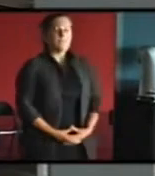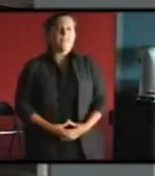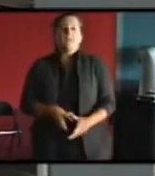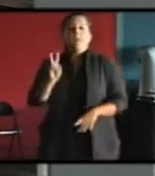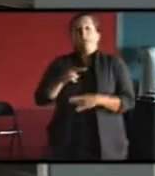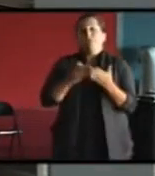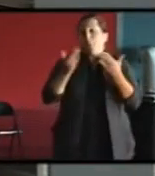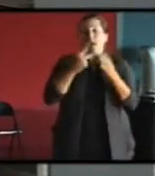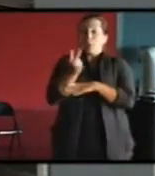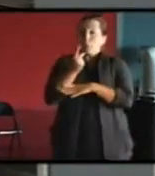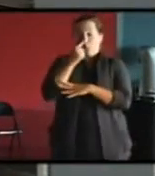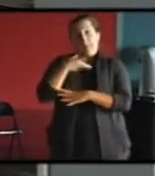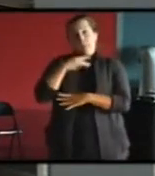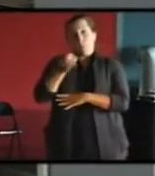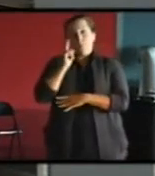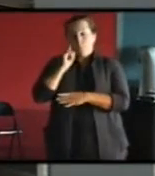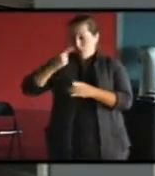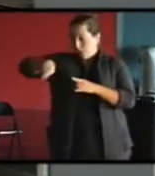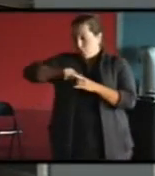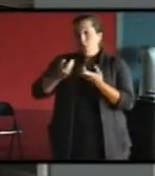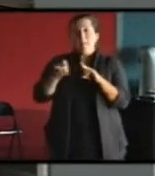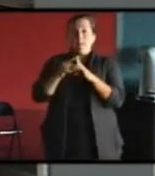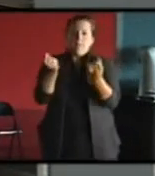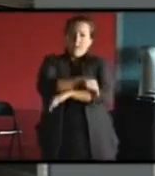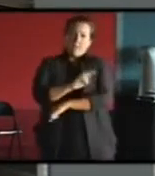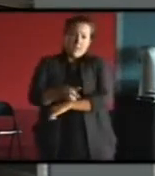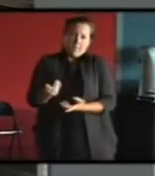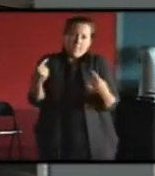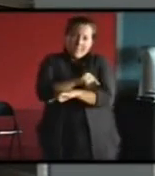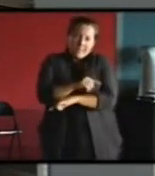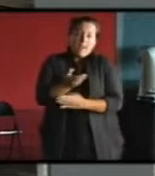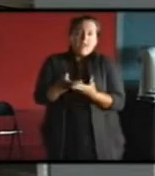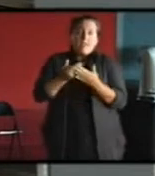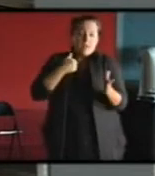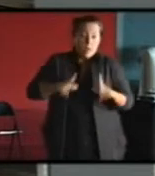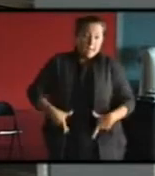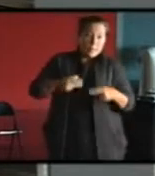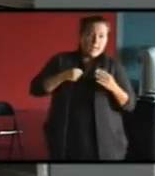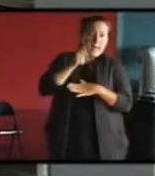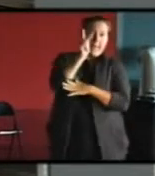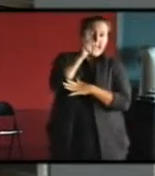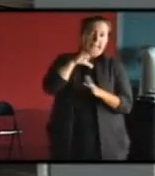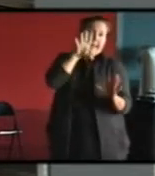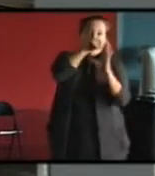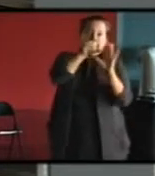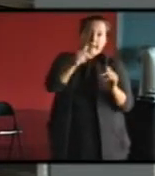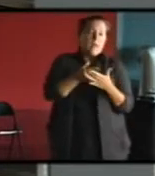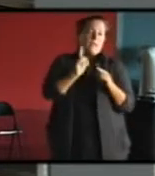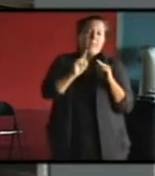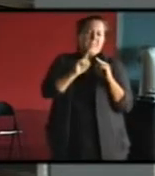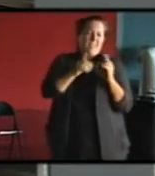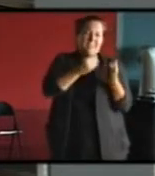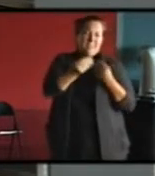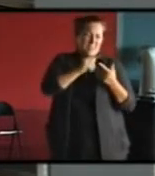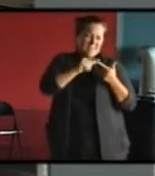intéressante parce que nous, on est partis exactement de la façon inverse. C'est-à-dire qu'on est à l'atelier parisien d'urbanisme, on a énormément de